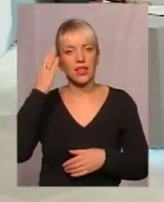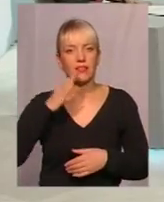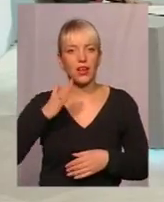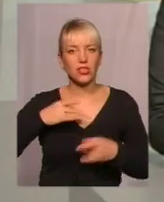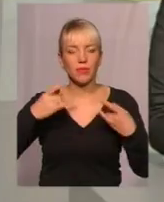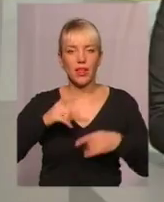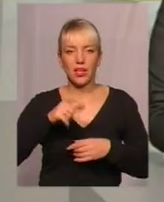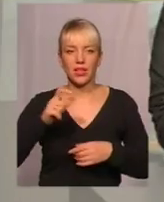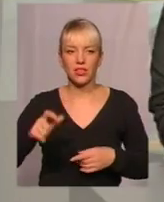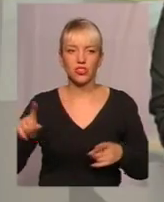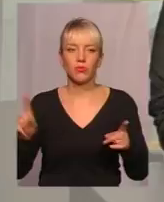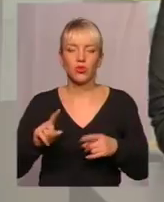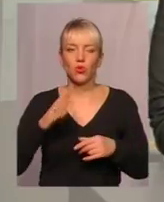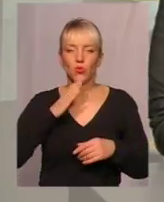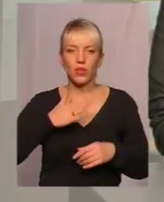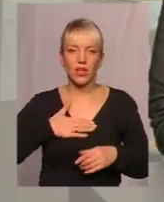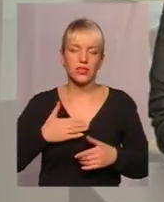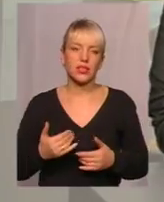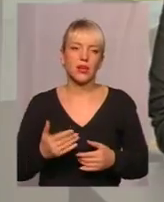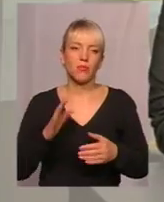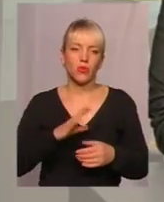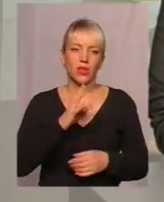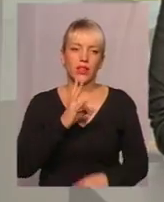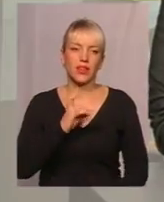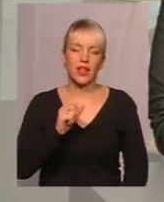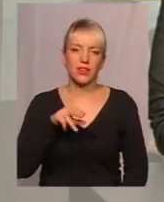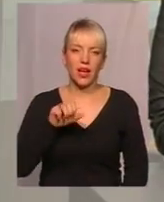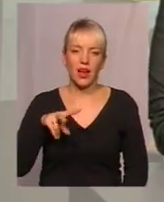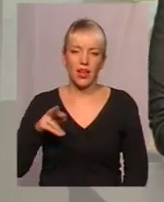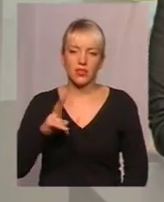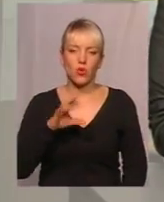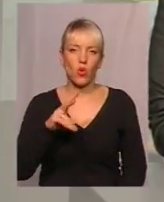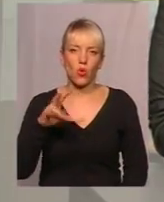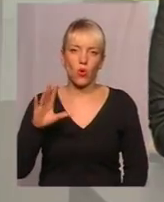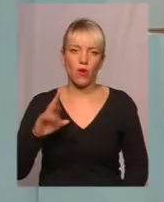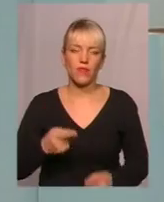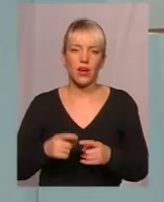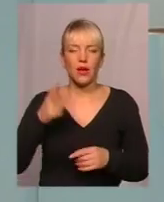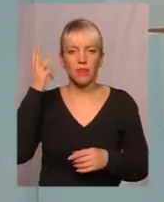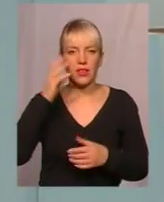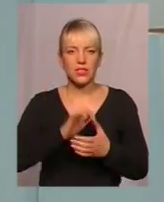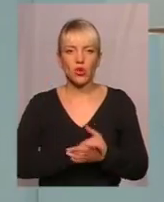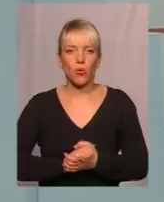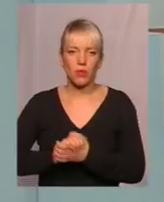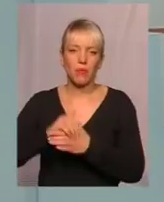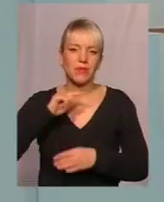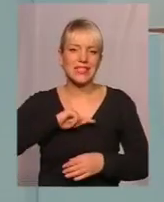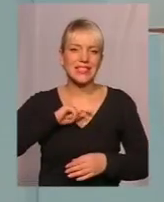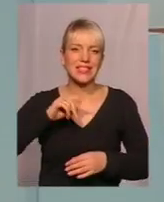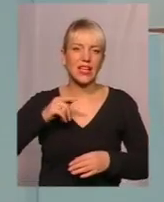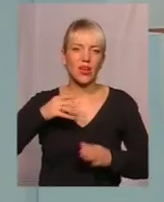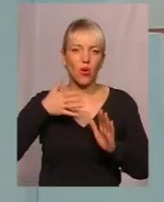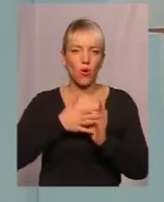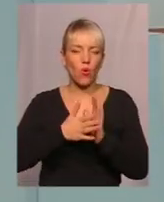телеглядачам, що в нашій студії сьогодні була Наталія Салко, голова Хмельницького об'єднання психологів та психотерапевтів, лідер груп